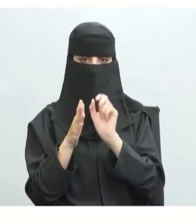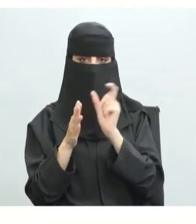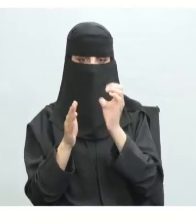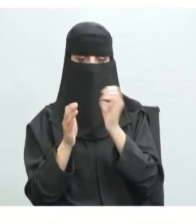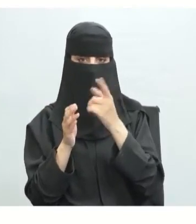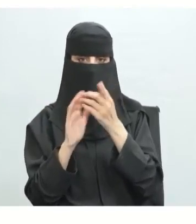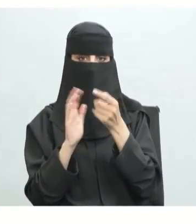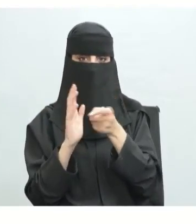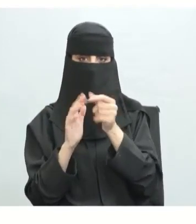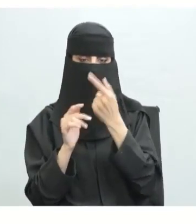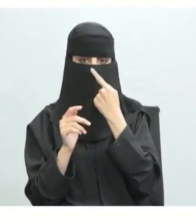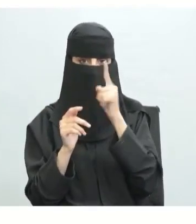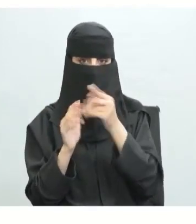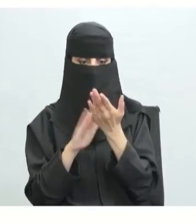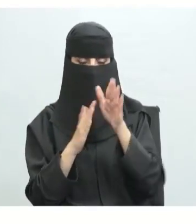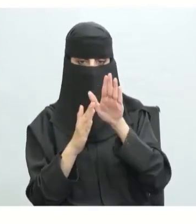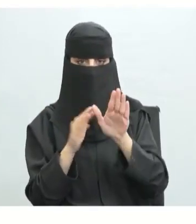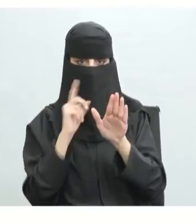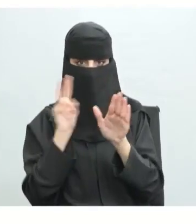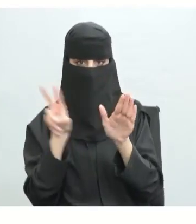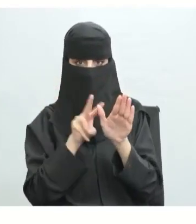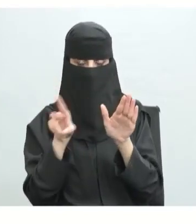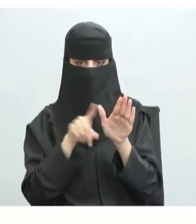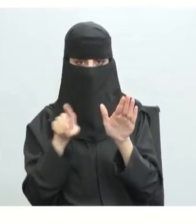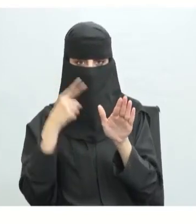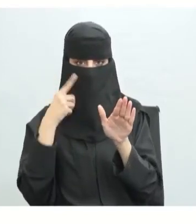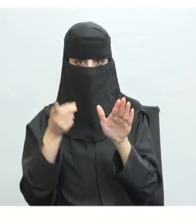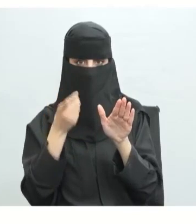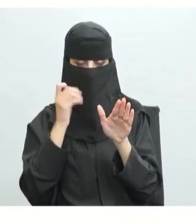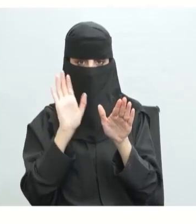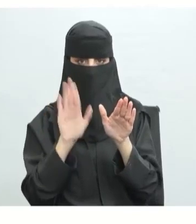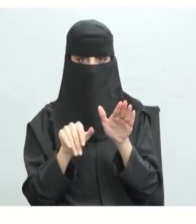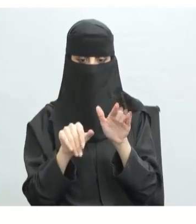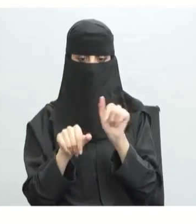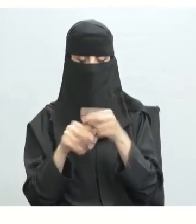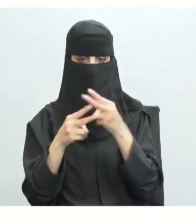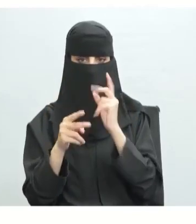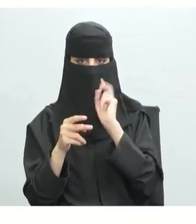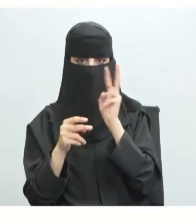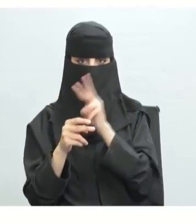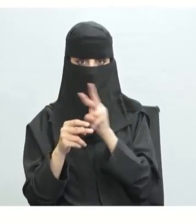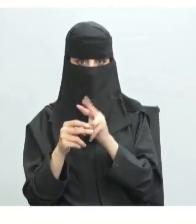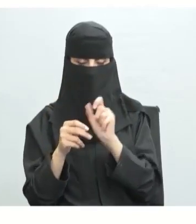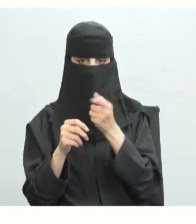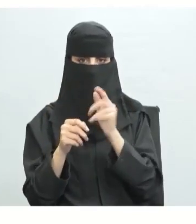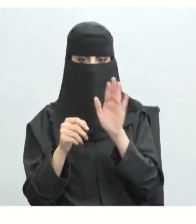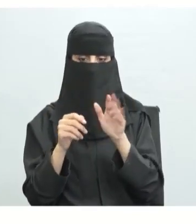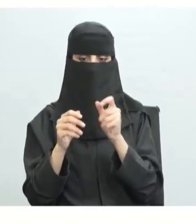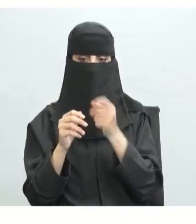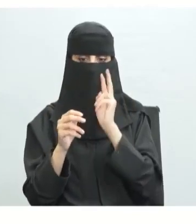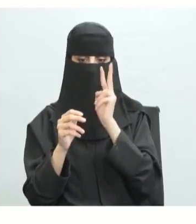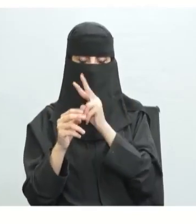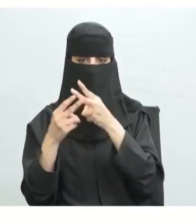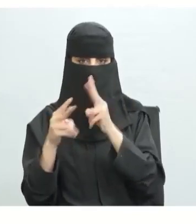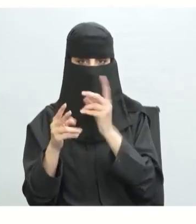الإجابة ثم تقرأ حتى تبين مدى الفهم تسرع القراءة السريعة هنا السرعة القرائية مطلبون أساس في البداية ثم بعد